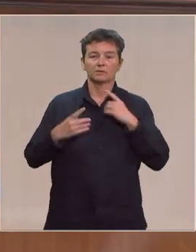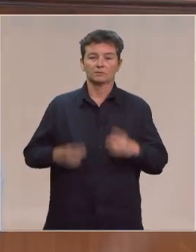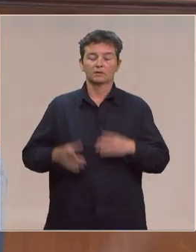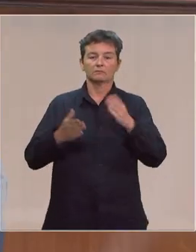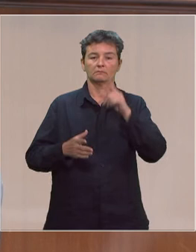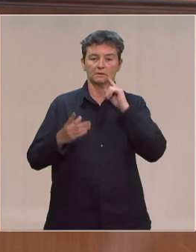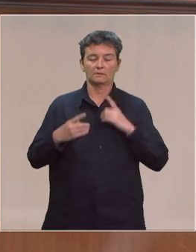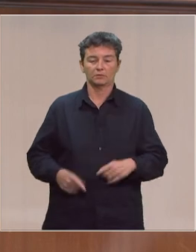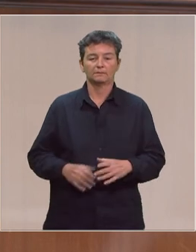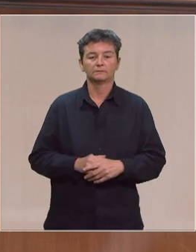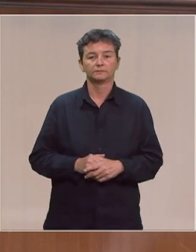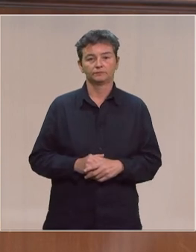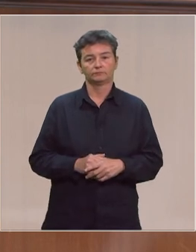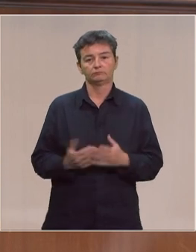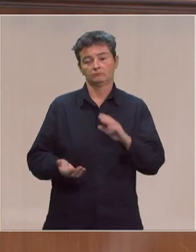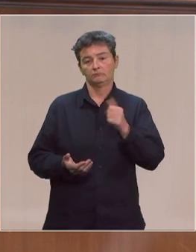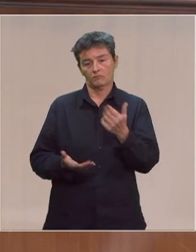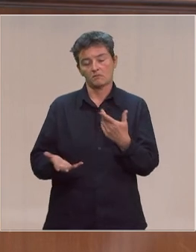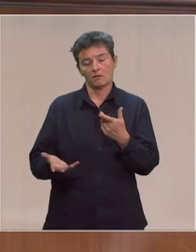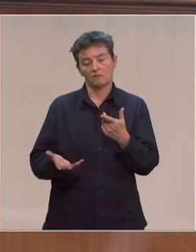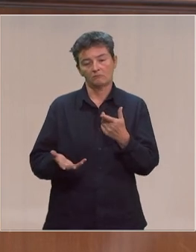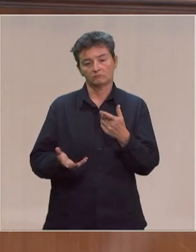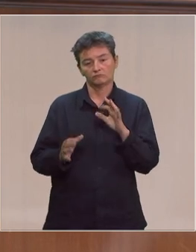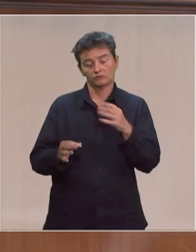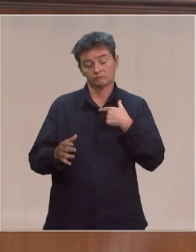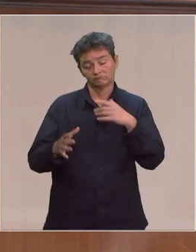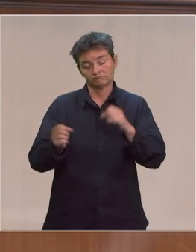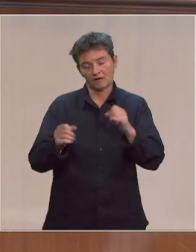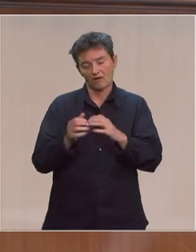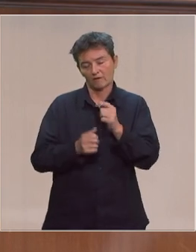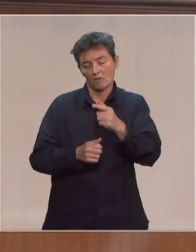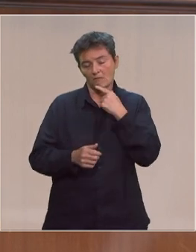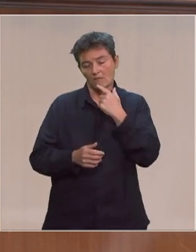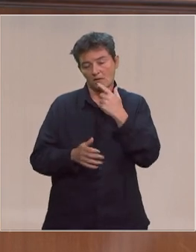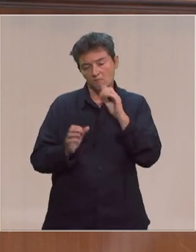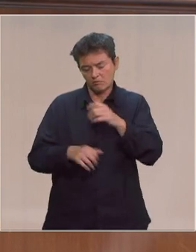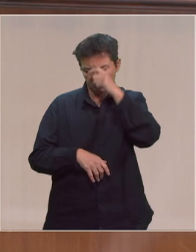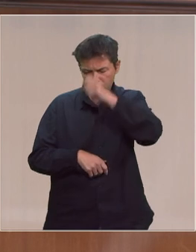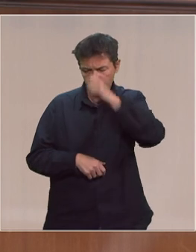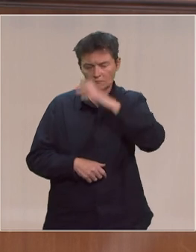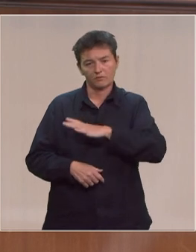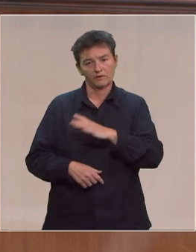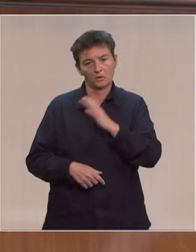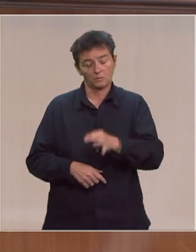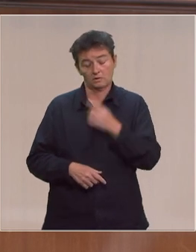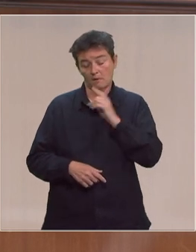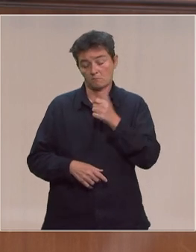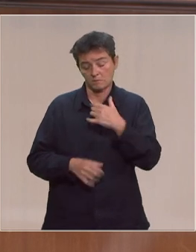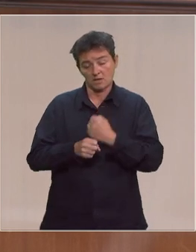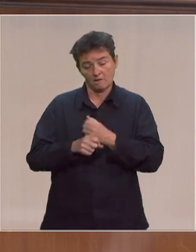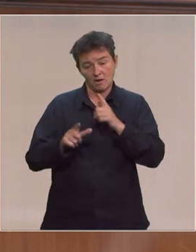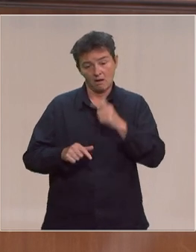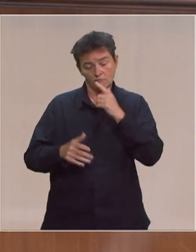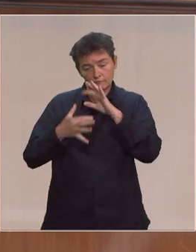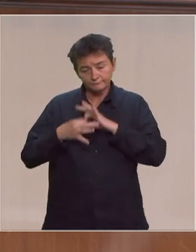madame la députée Béatrice Descamps d'abord je souscris à votre triple hommage hommage aux professeurs qui sont en première ligne pour assurer